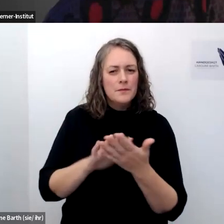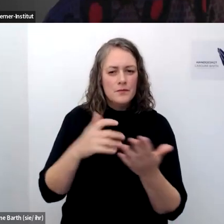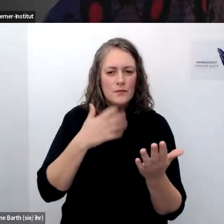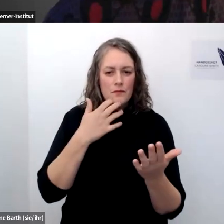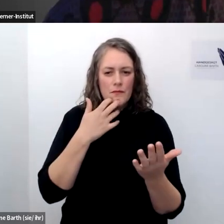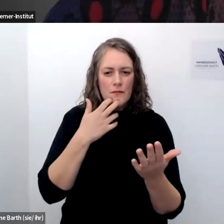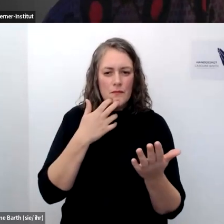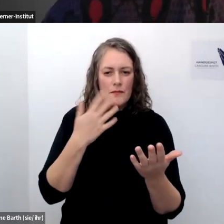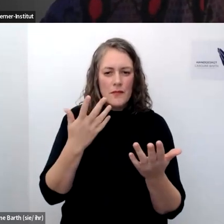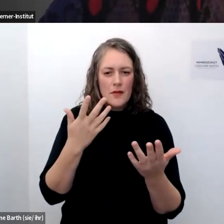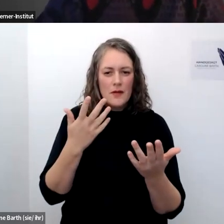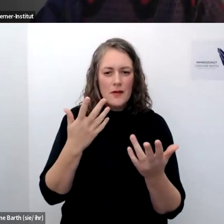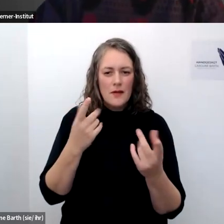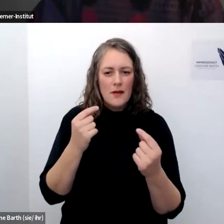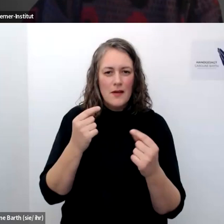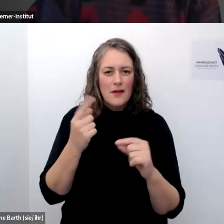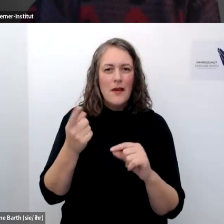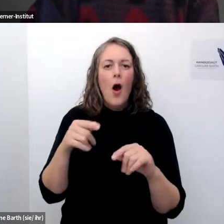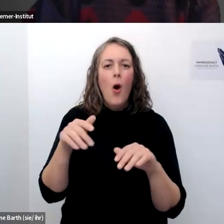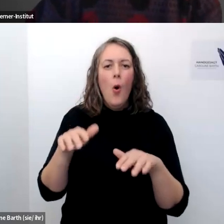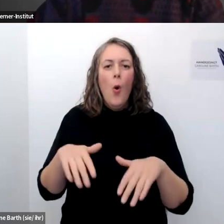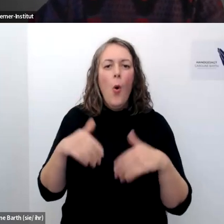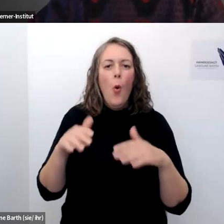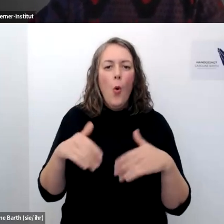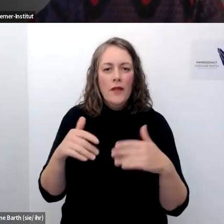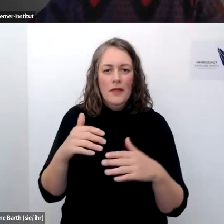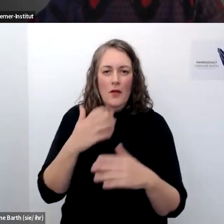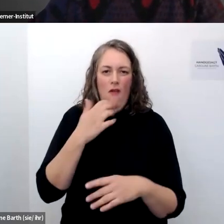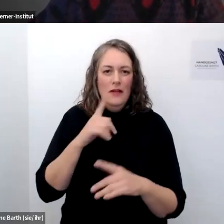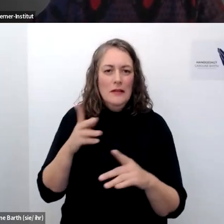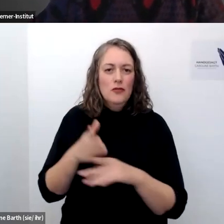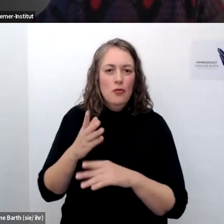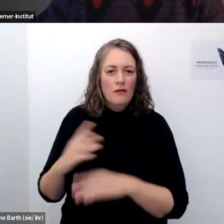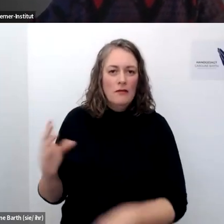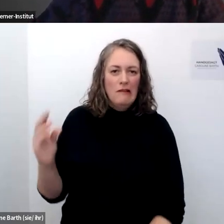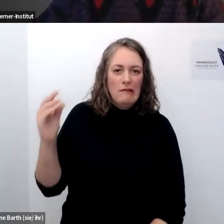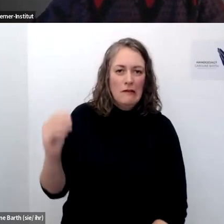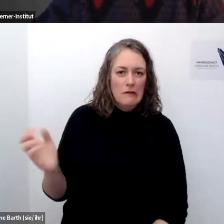mein hund stört nicht dem ist langweilig gerade weil ich am computer sitze und dann motz der manchmal